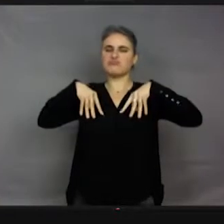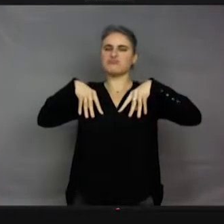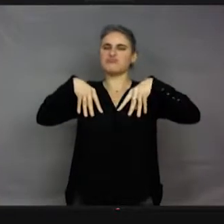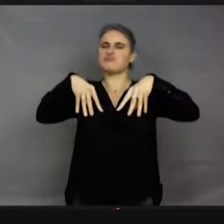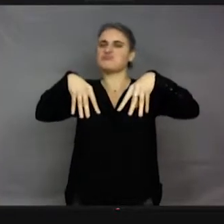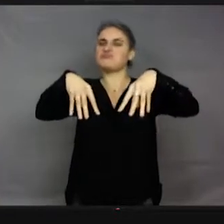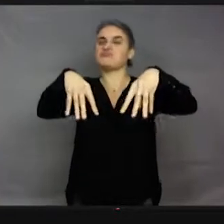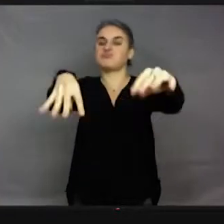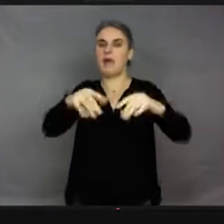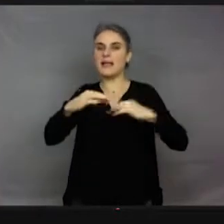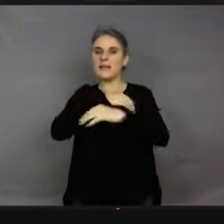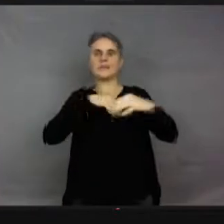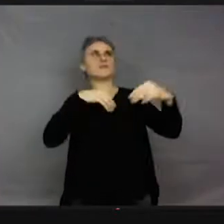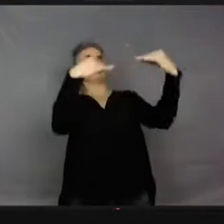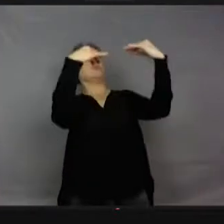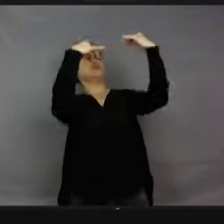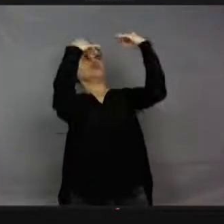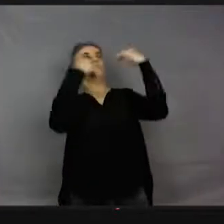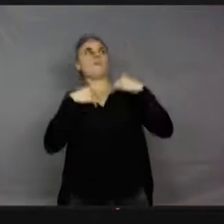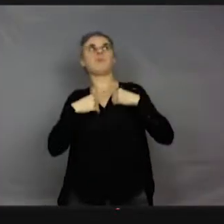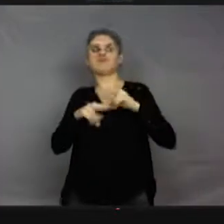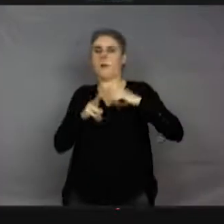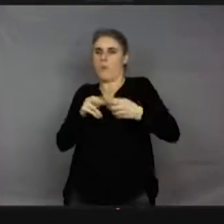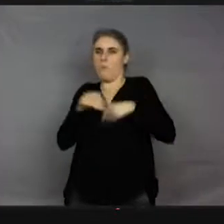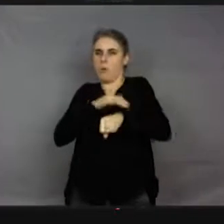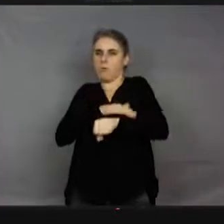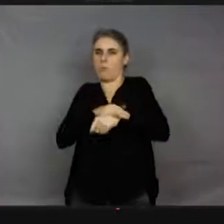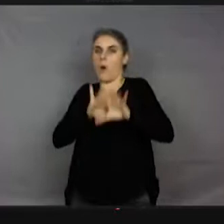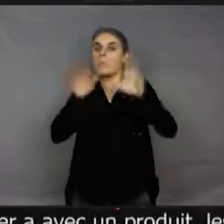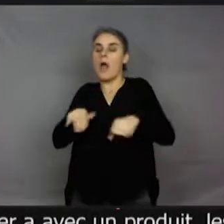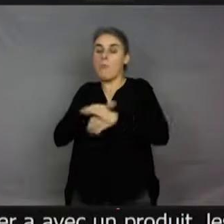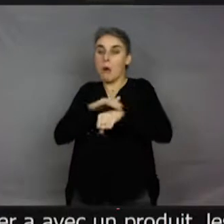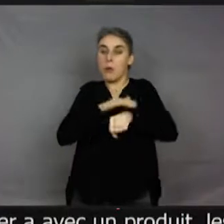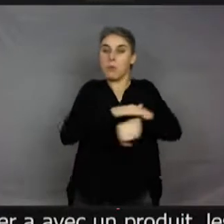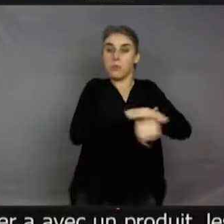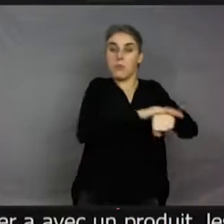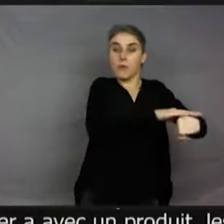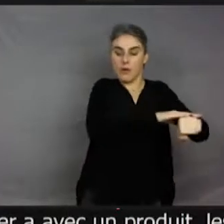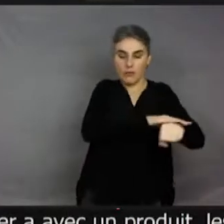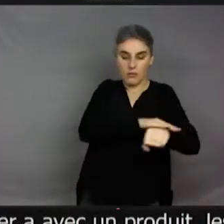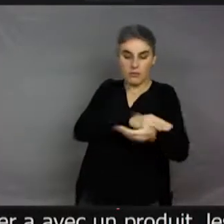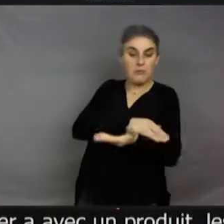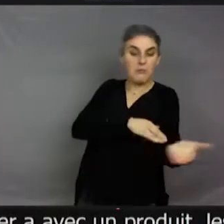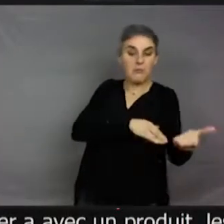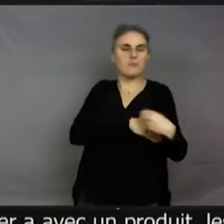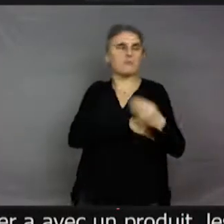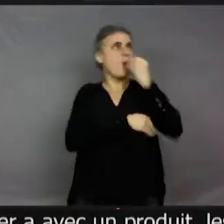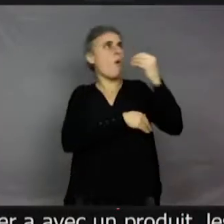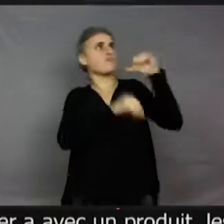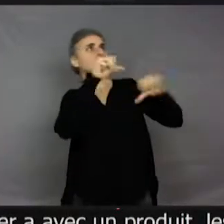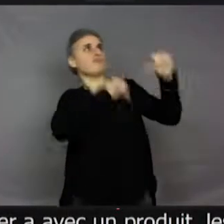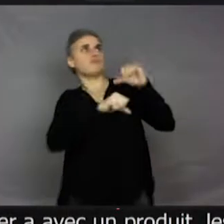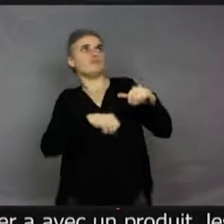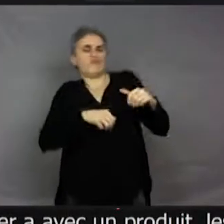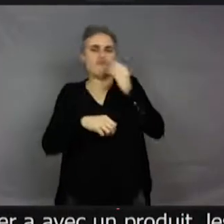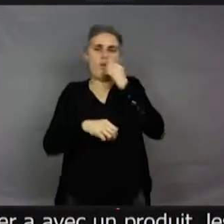produit, certains insectes pondent tellement d'œufs qu'en fait, y en a dans l'eau, il y en a plein qui vont être adaptés à ce produit et qui vont sortir de l'œuf en disant, moi,